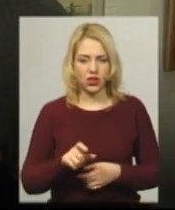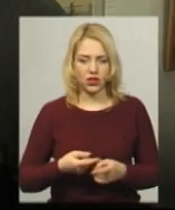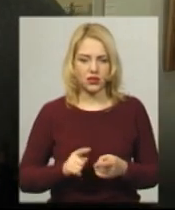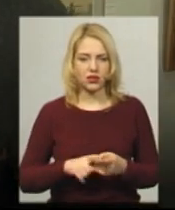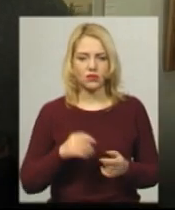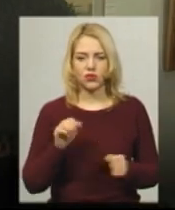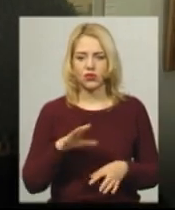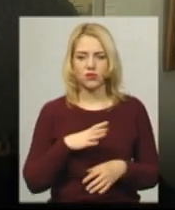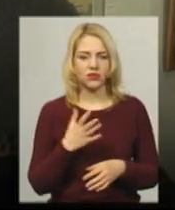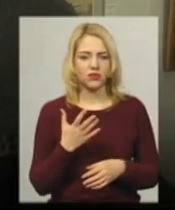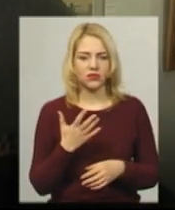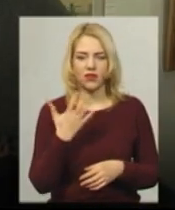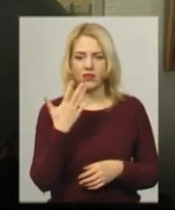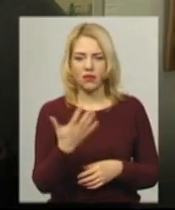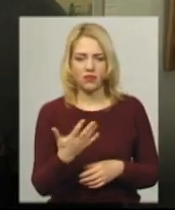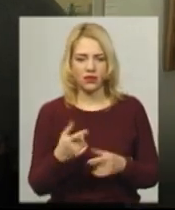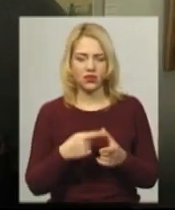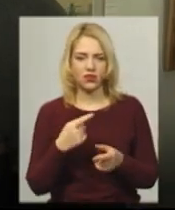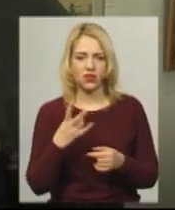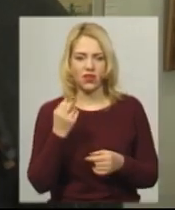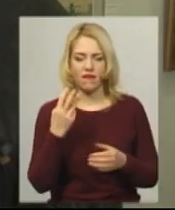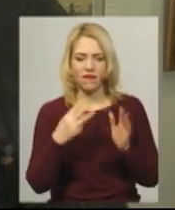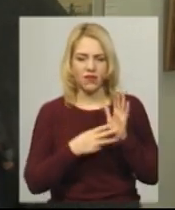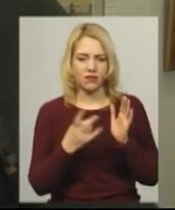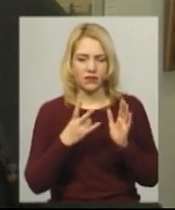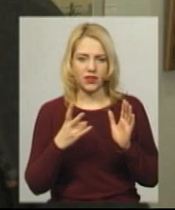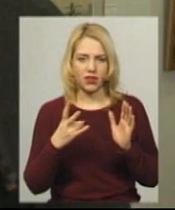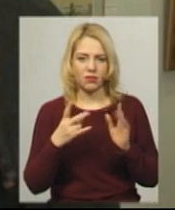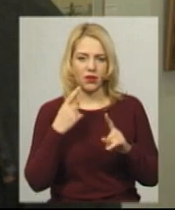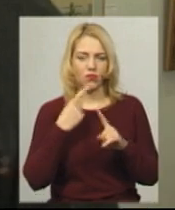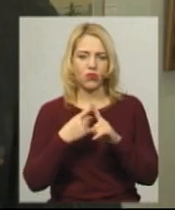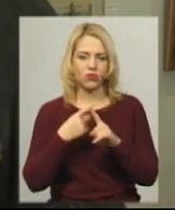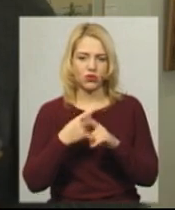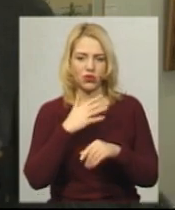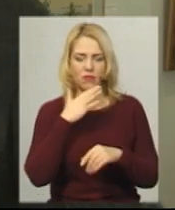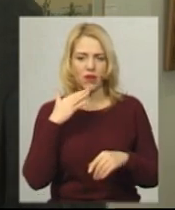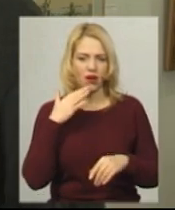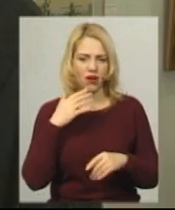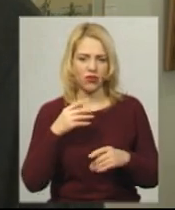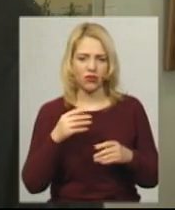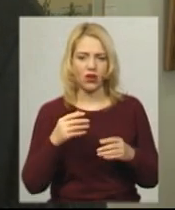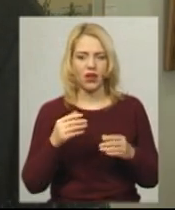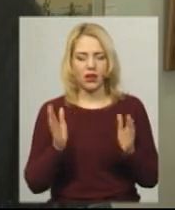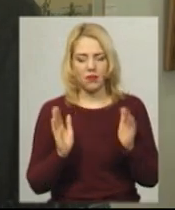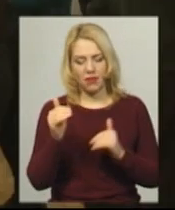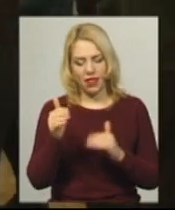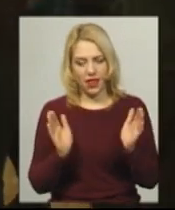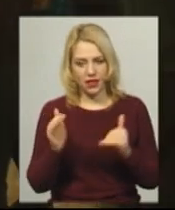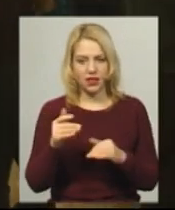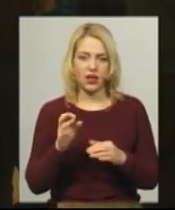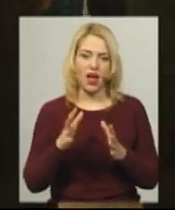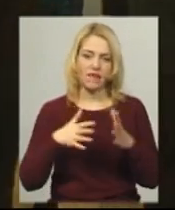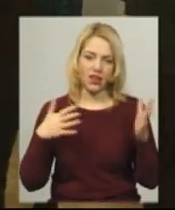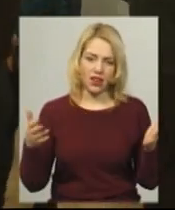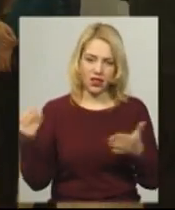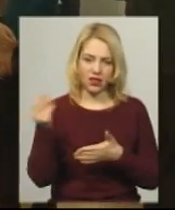п'ять чи на вісім треба помножити. Ітюдів дуже багато. Великих робіт, на жаль, вже розійшлося. До